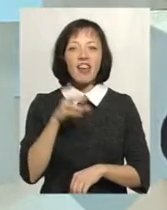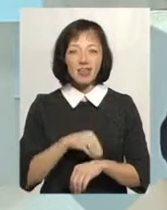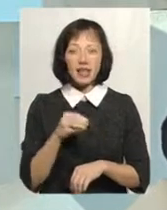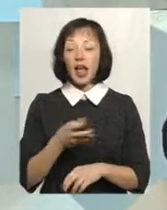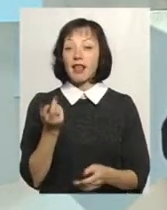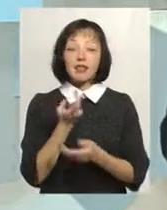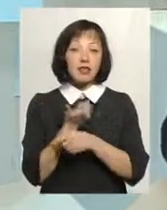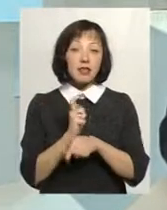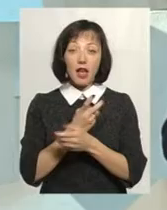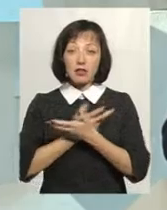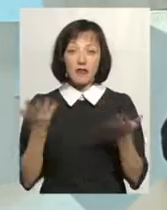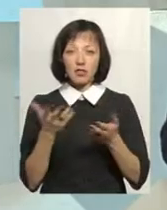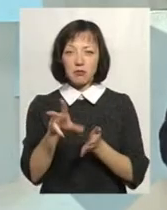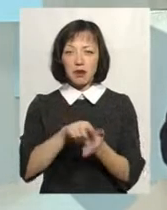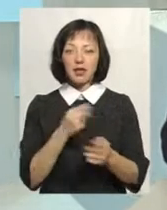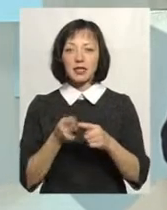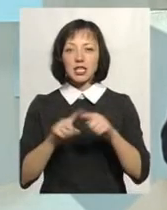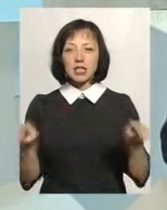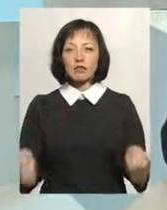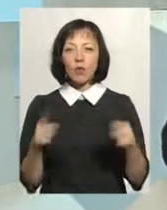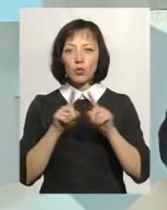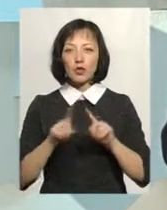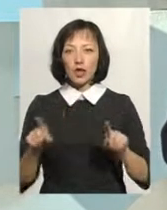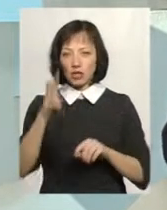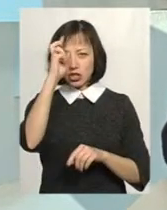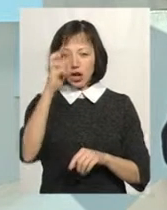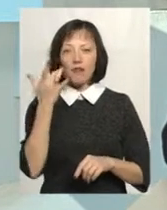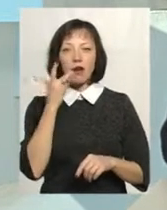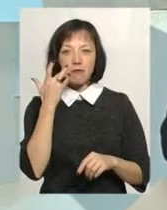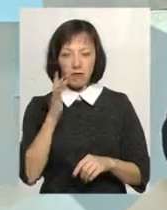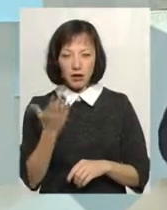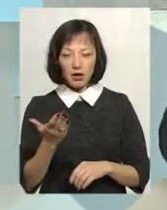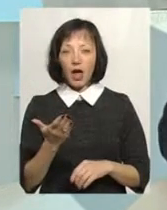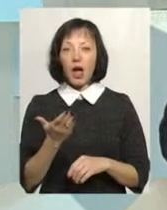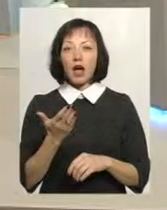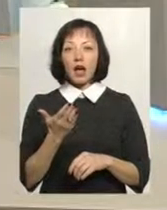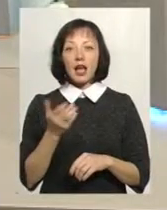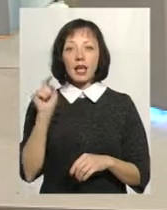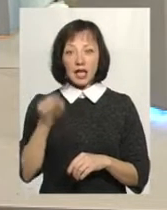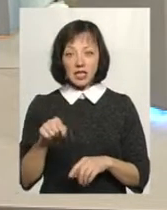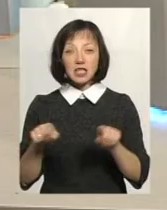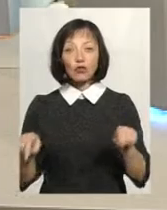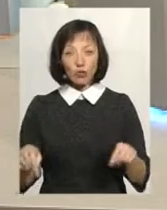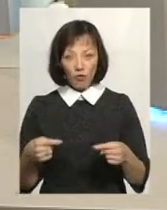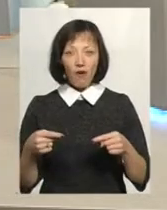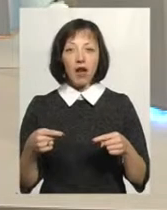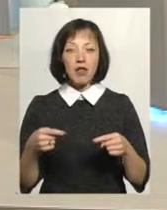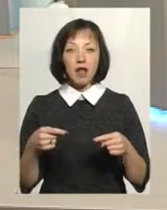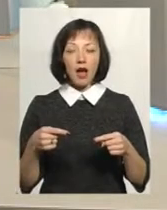найяскравіший приклад – це створення унікальної держави Сполучені Штати Америки. Власне, її заснували